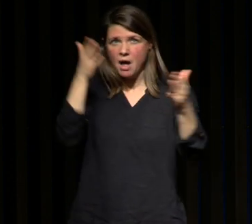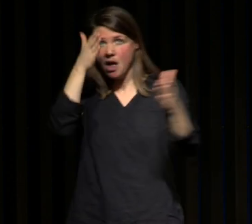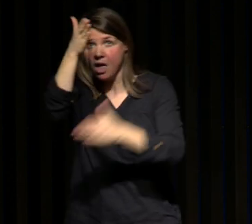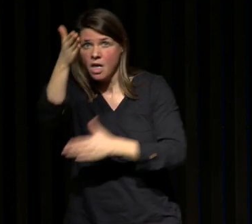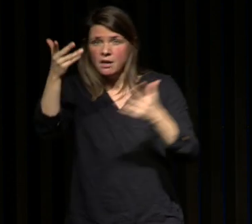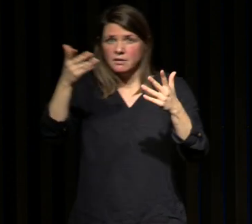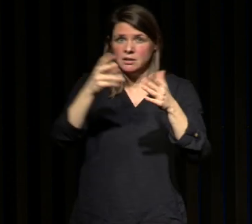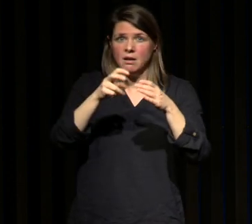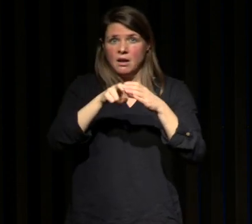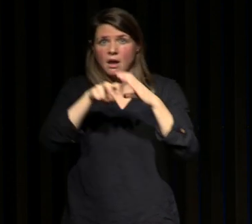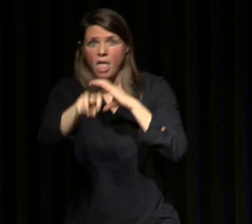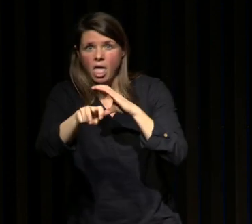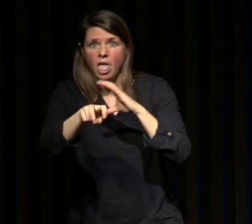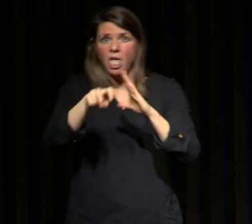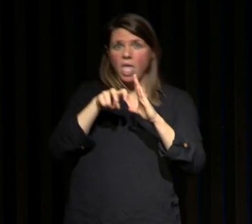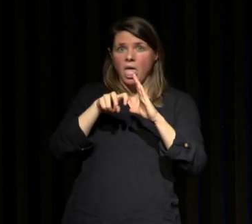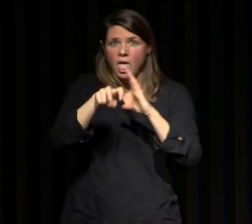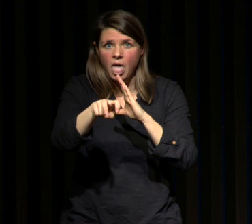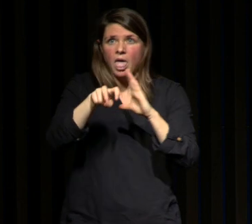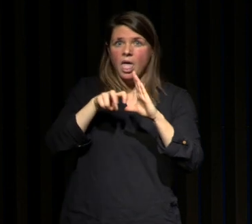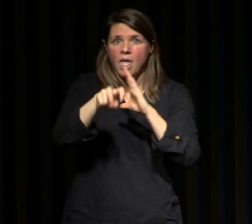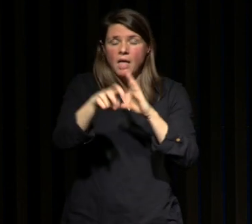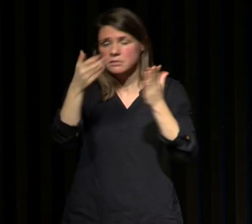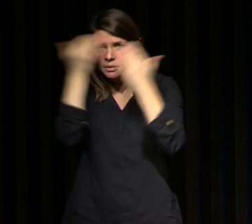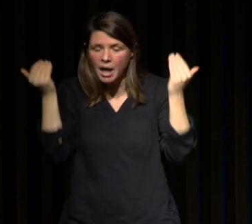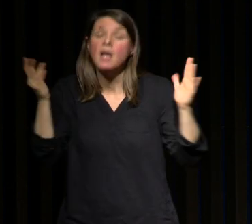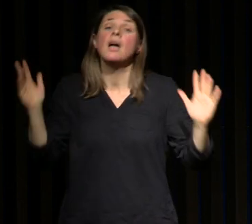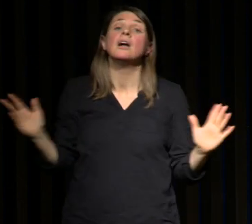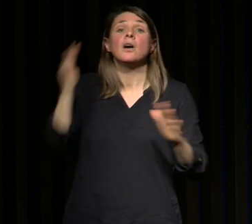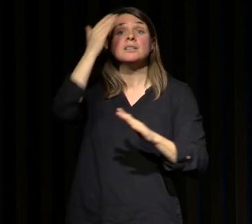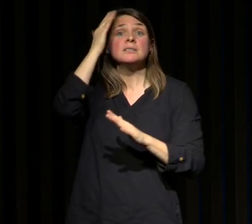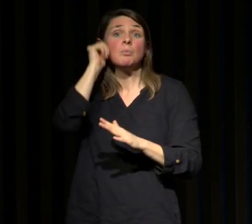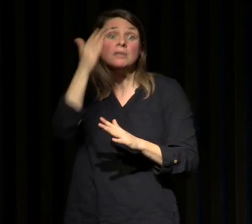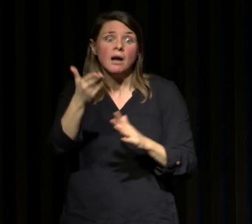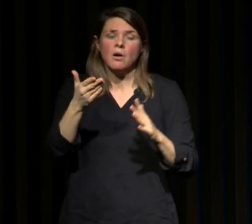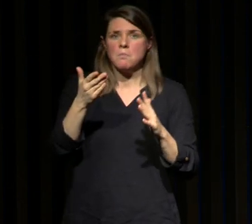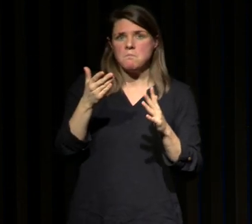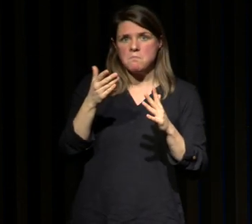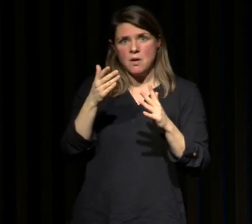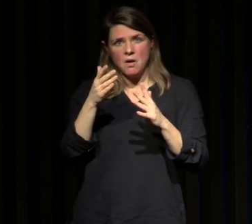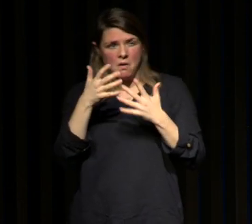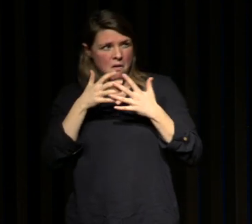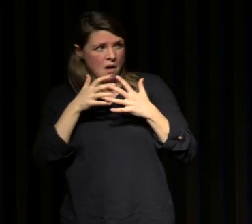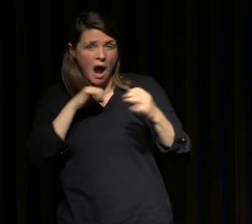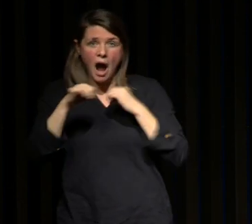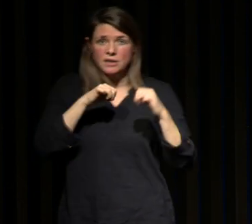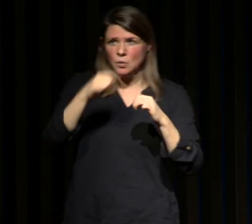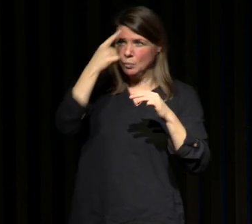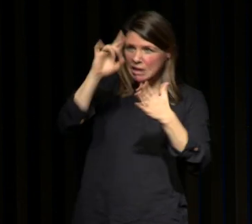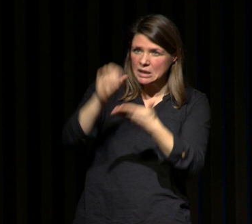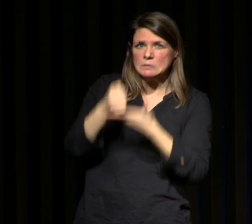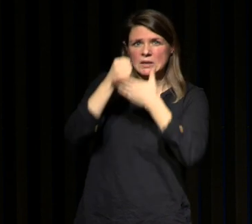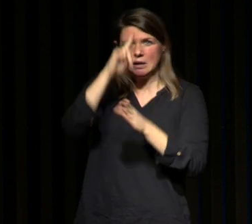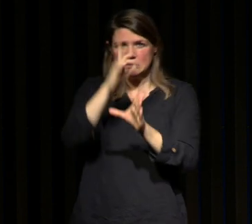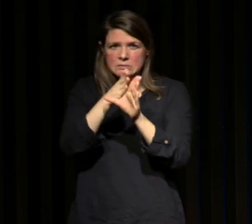déconfiné reconfiné avoir une action proactive anti-inflammatoire avec un soutien psychologique